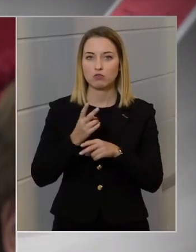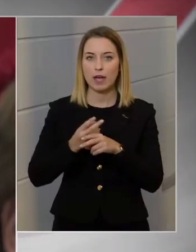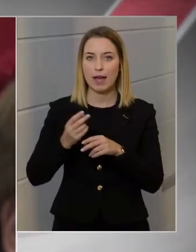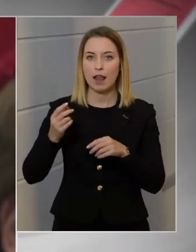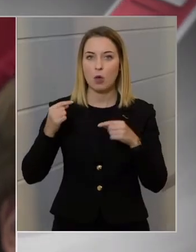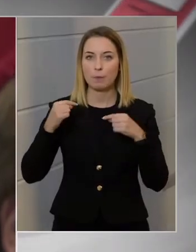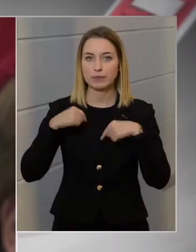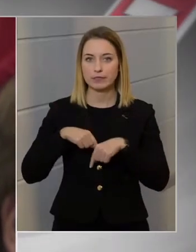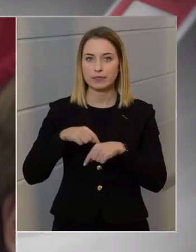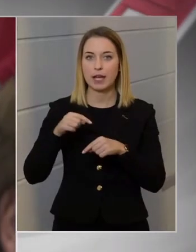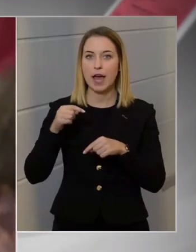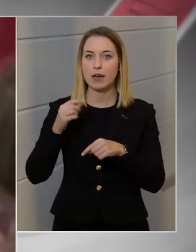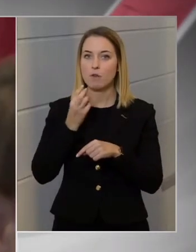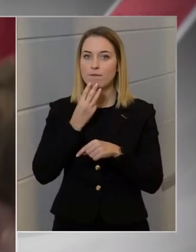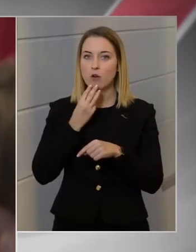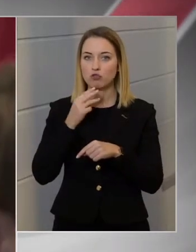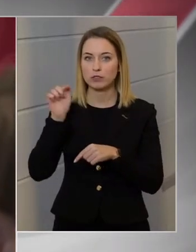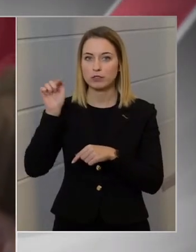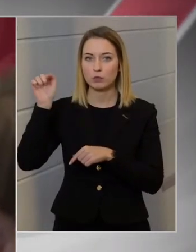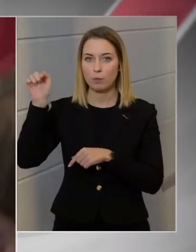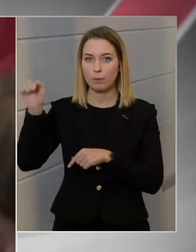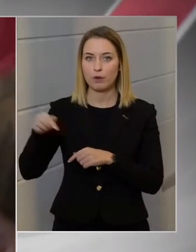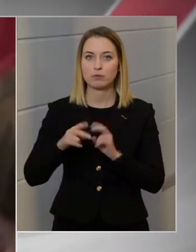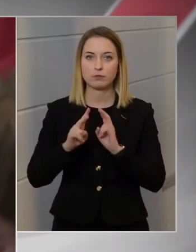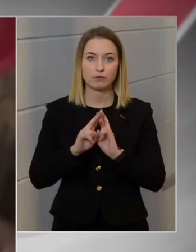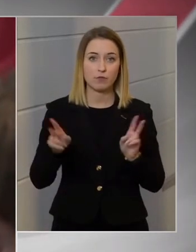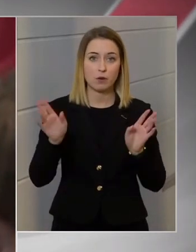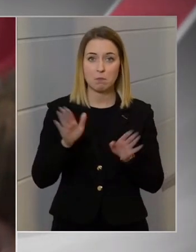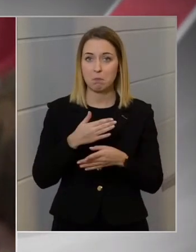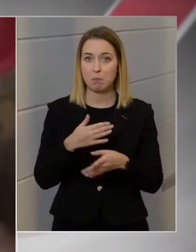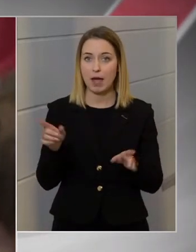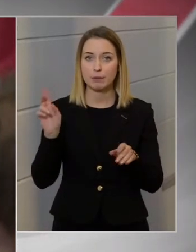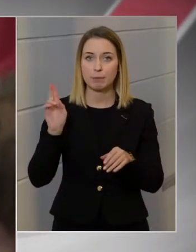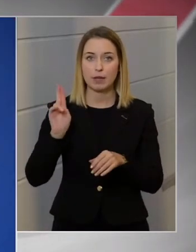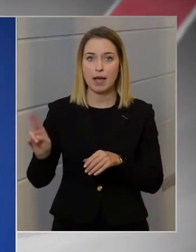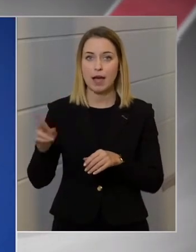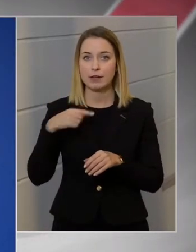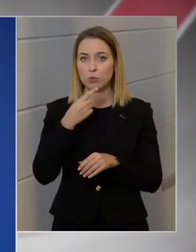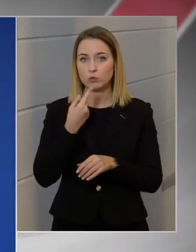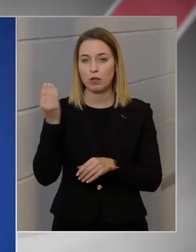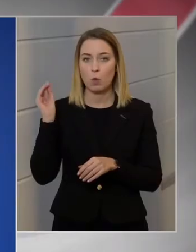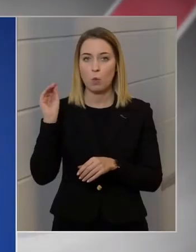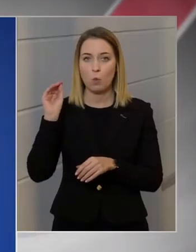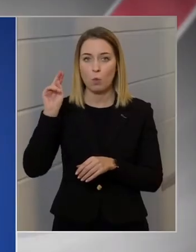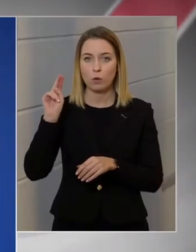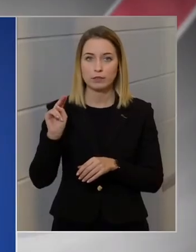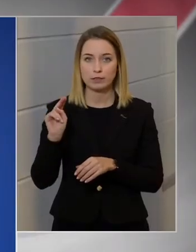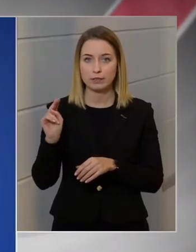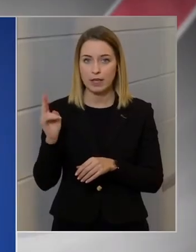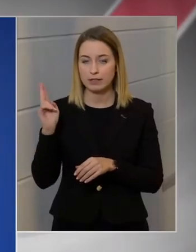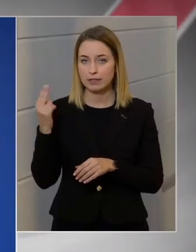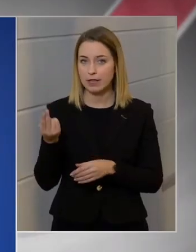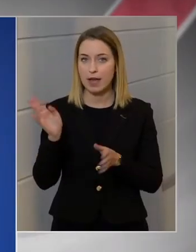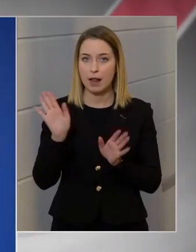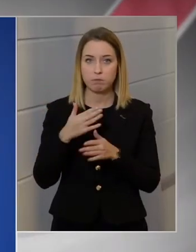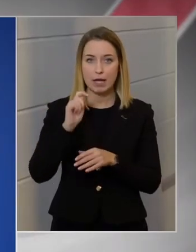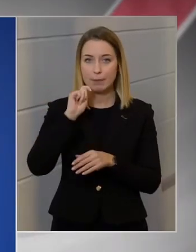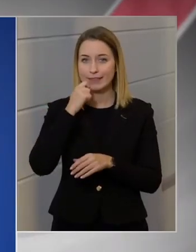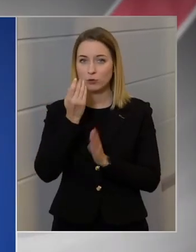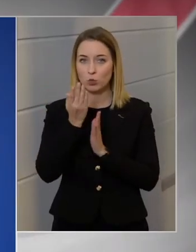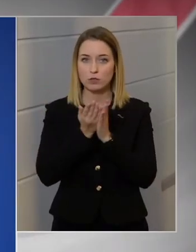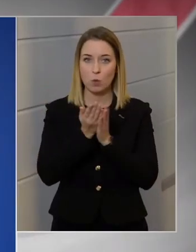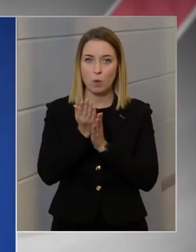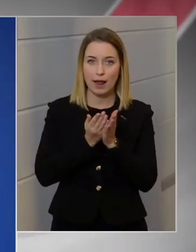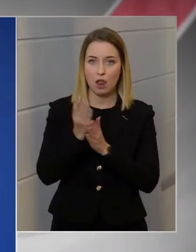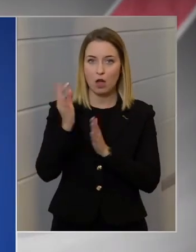Washingtonban. Van-e bármilyen erre utaló jel, titkosszolgálati információ, bármilyen olyan